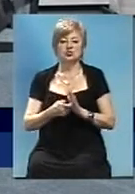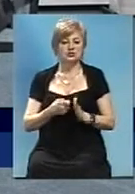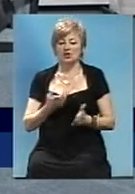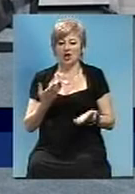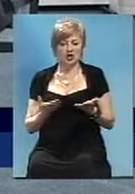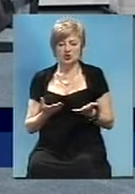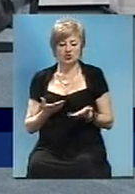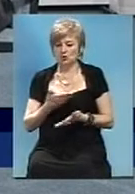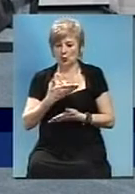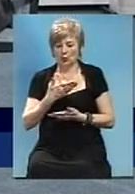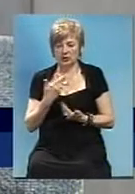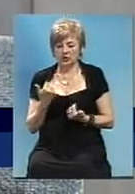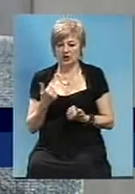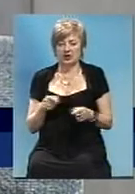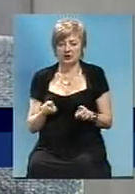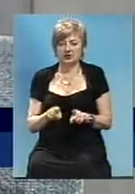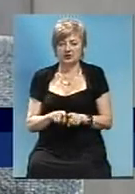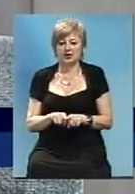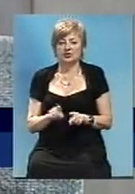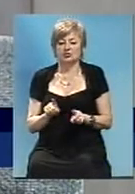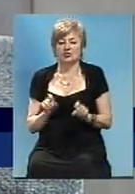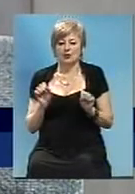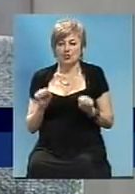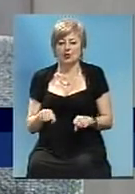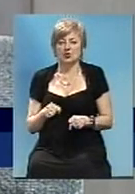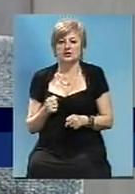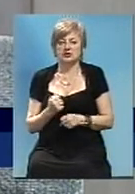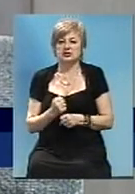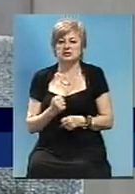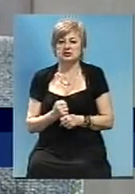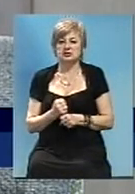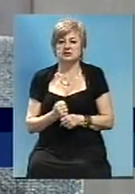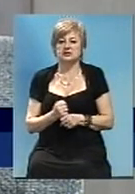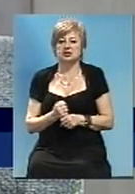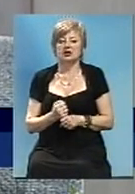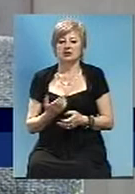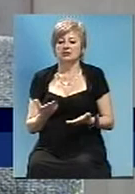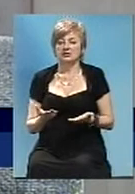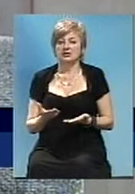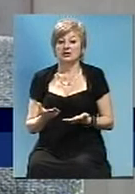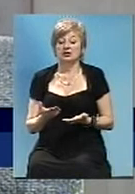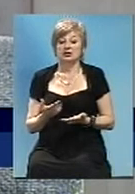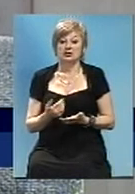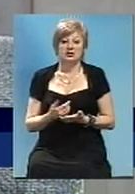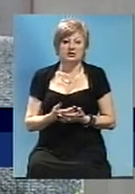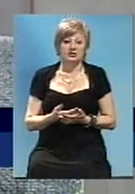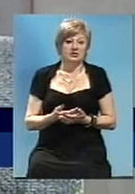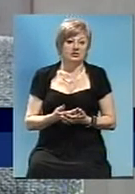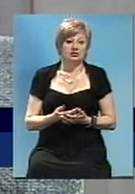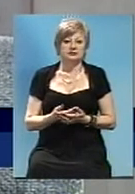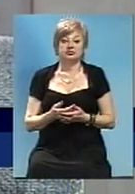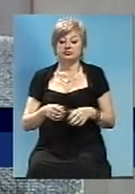теплових технологій, які могли б... Більш грудний траспорт, я понимаю, що відео через плащину, в якому негде